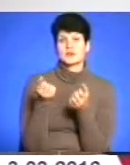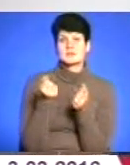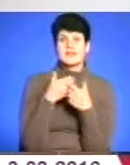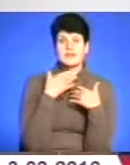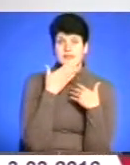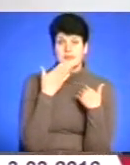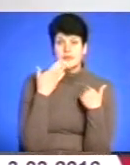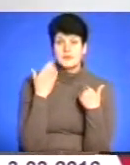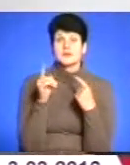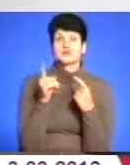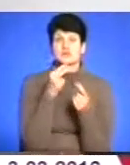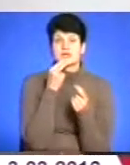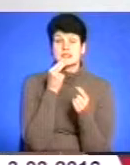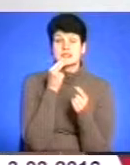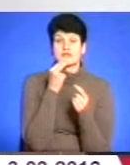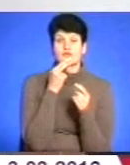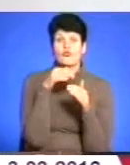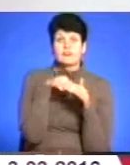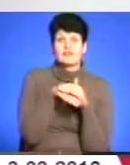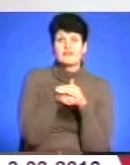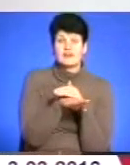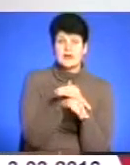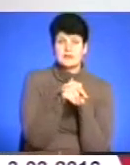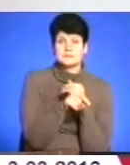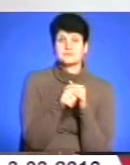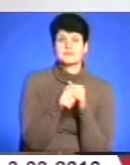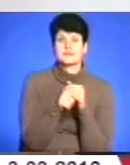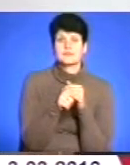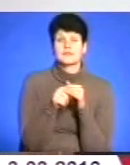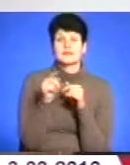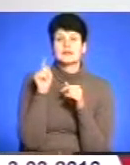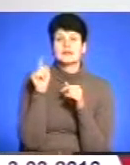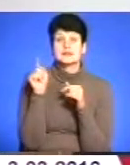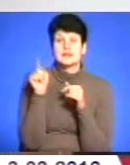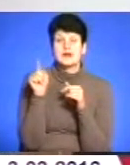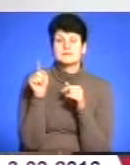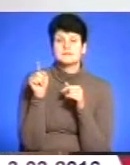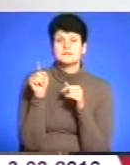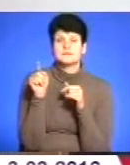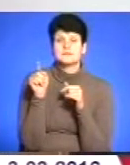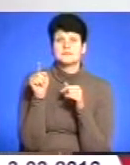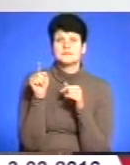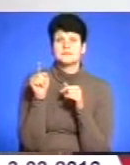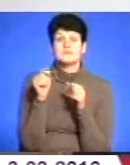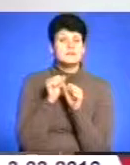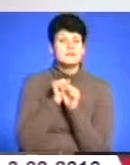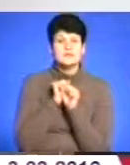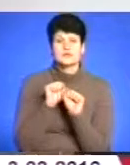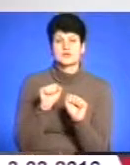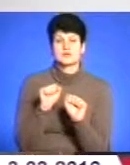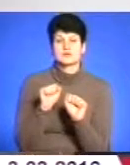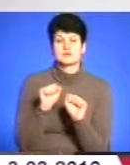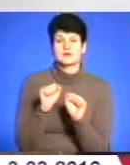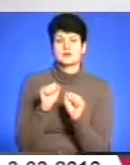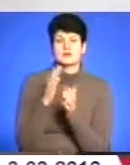що їсти в підвалі, щоб його ніхто не бачив. Там не самовиті героїчні, патріотичні